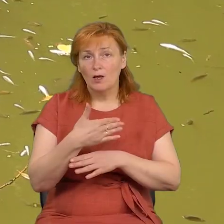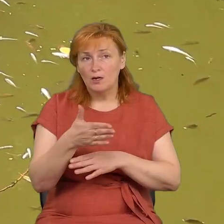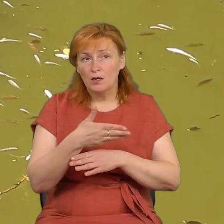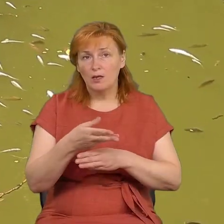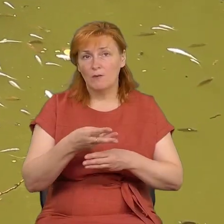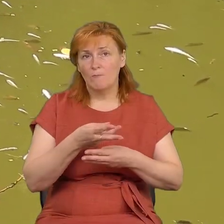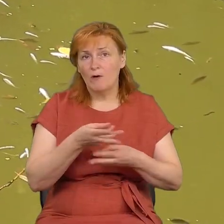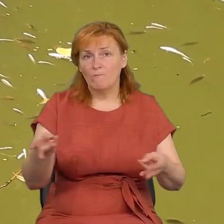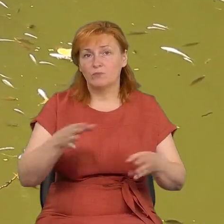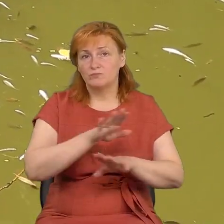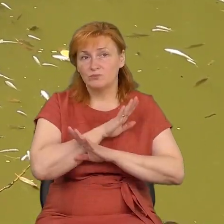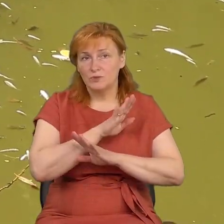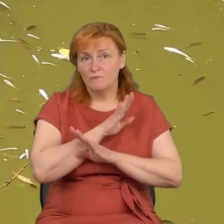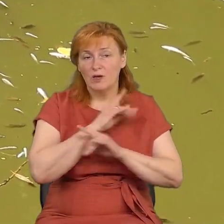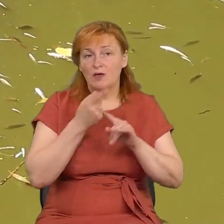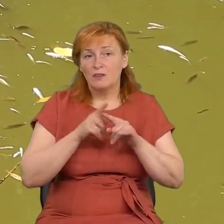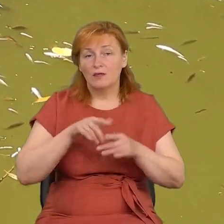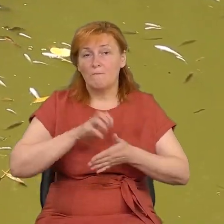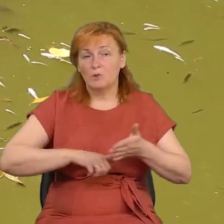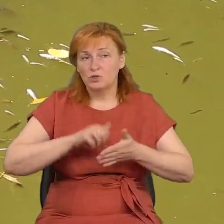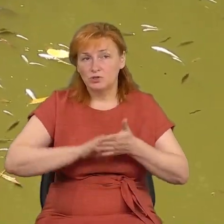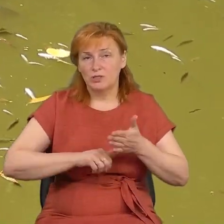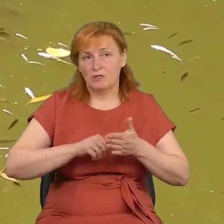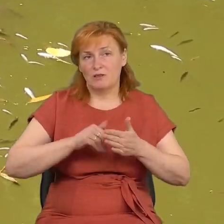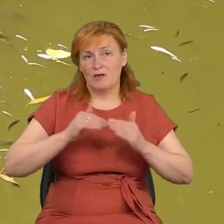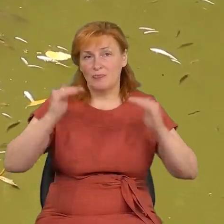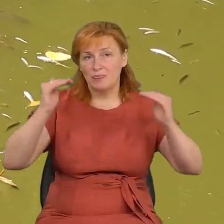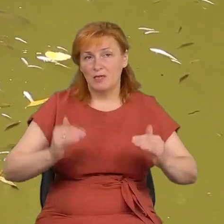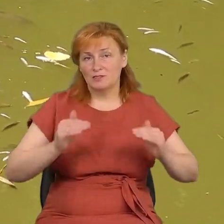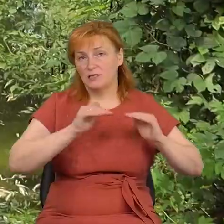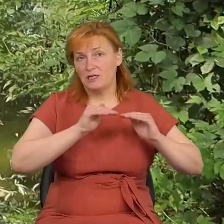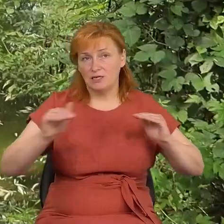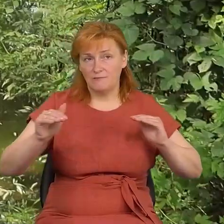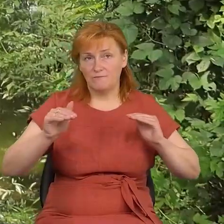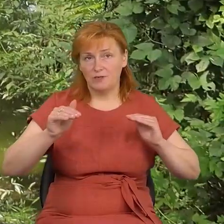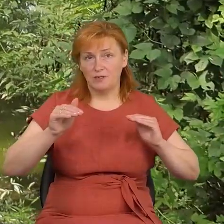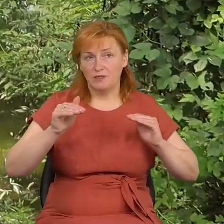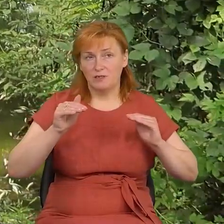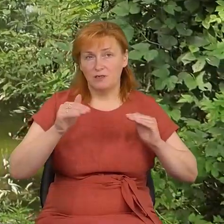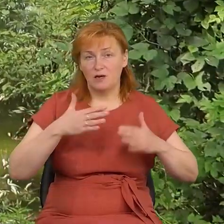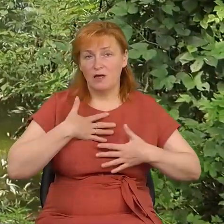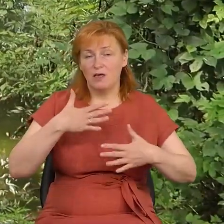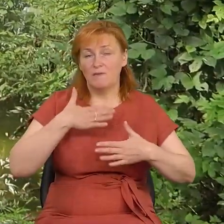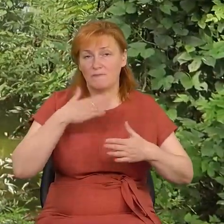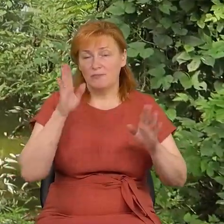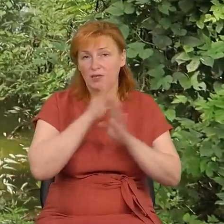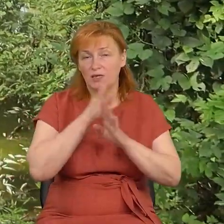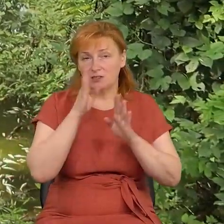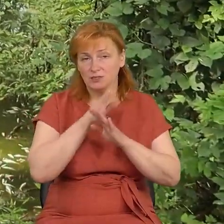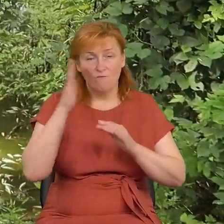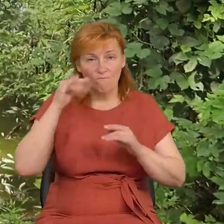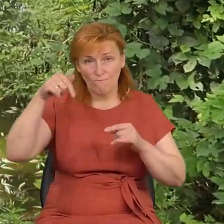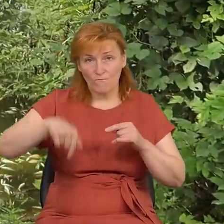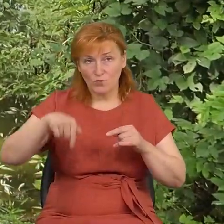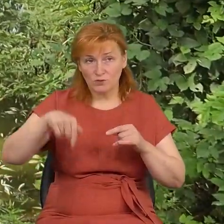через низький рівень кисню у воді. Літня температурна така межень, водна